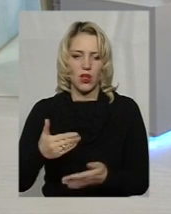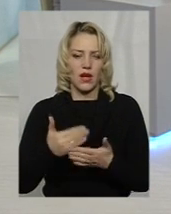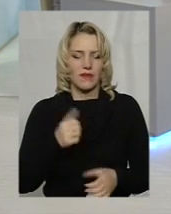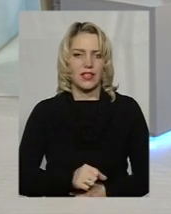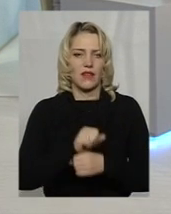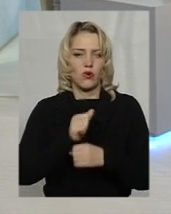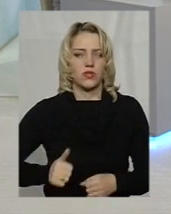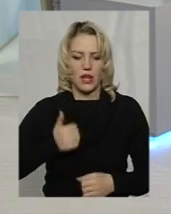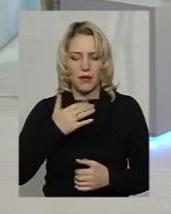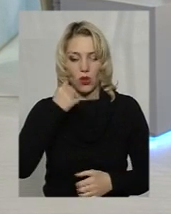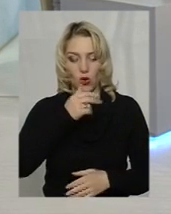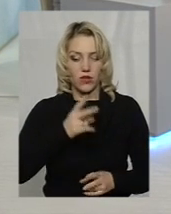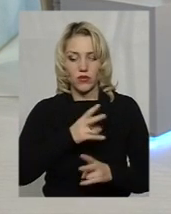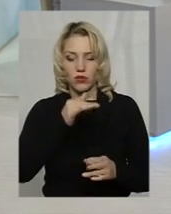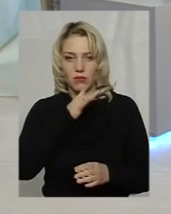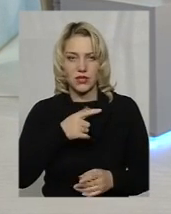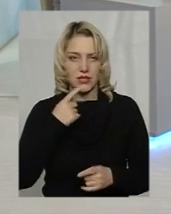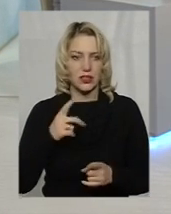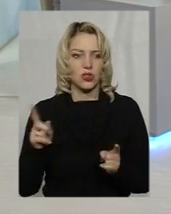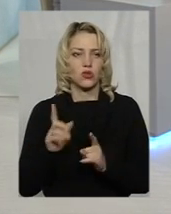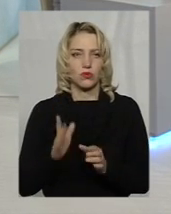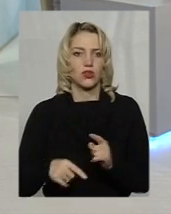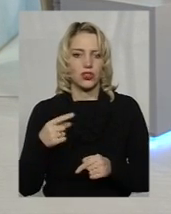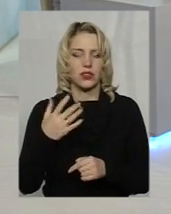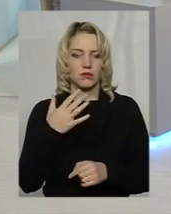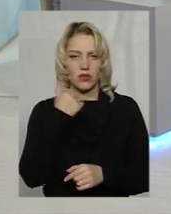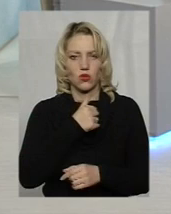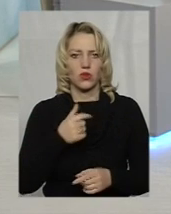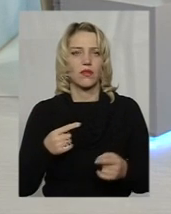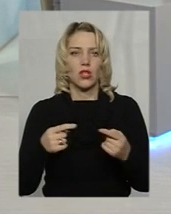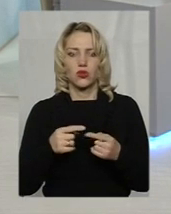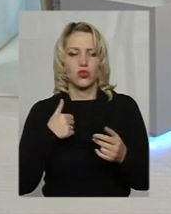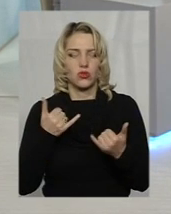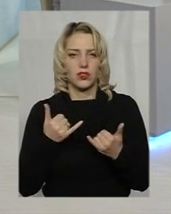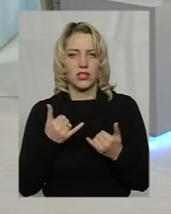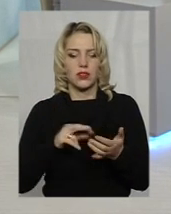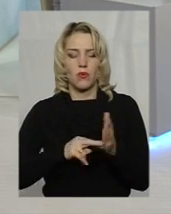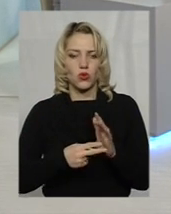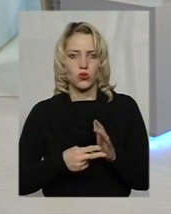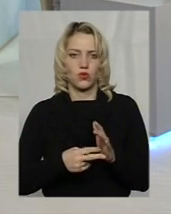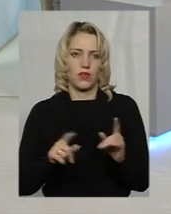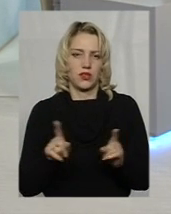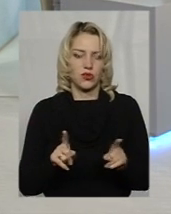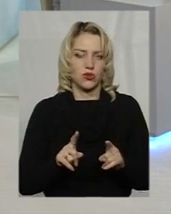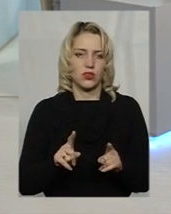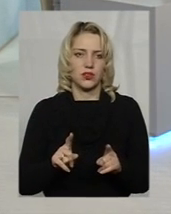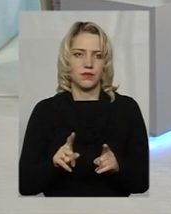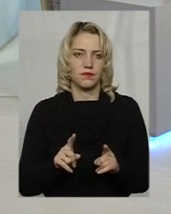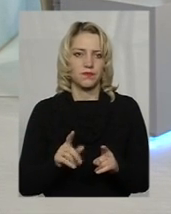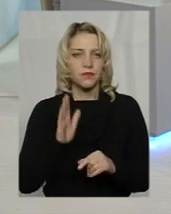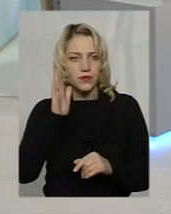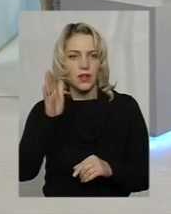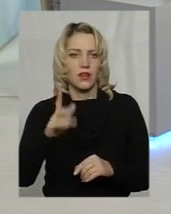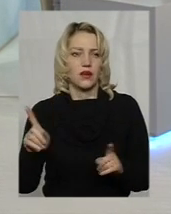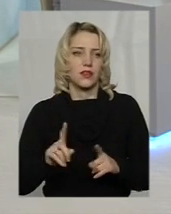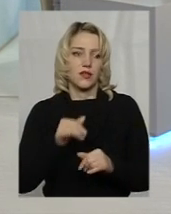років назад ніхто не міг сказати, умовно, в жовтні місяці, що буде через п'ять років. Точно ніхто не міг спорганізувати будь-що. Тобто, такий